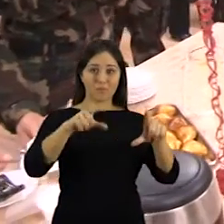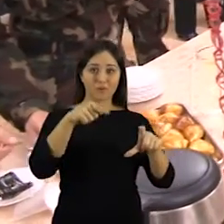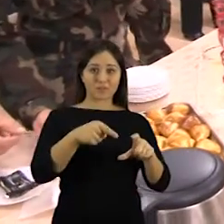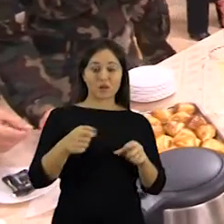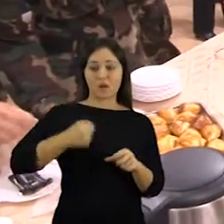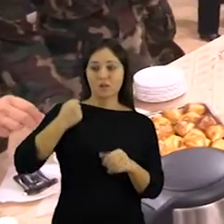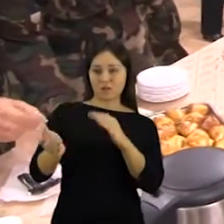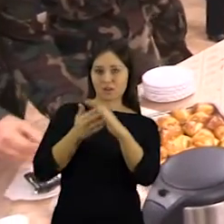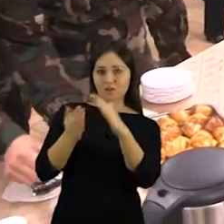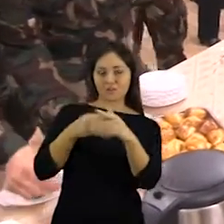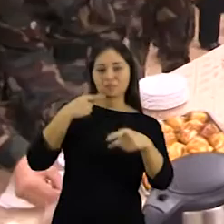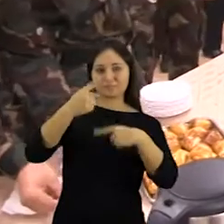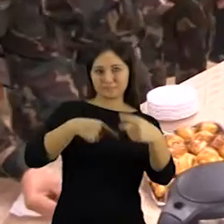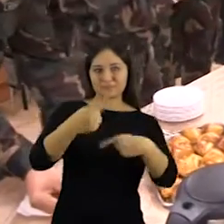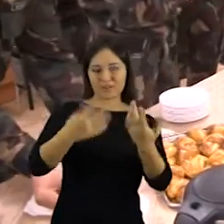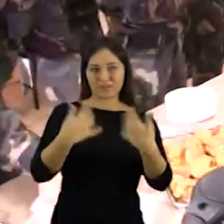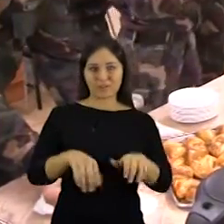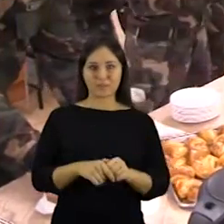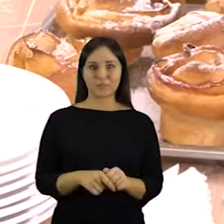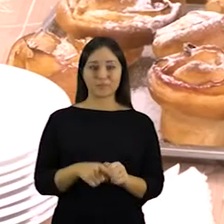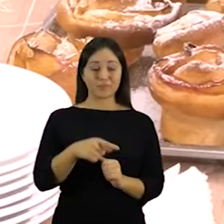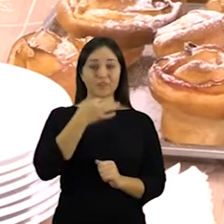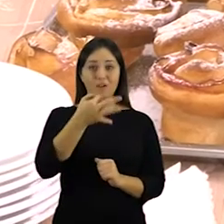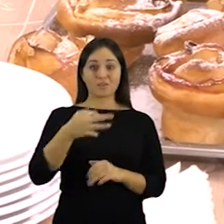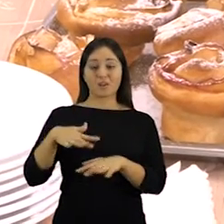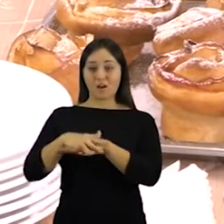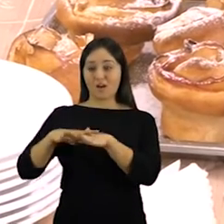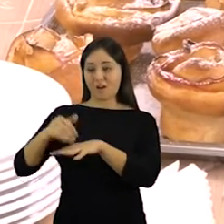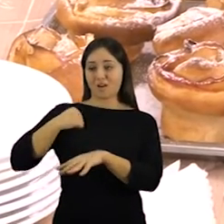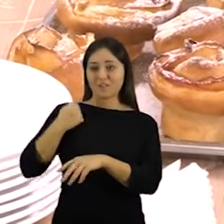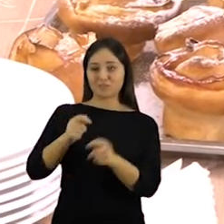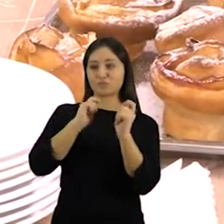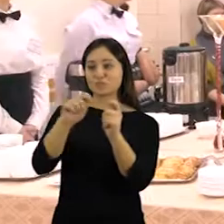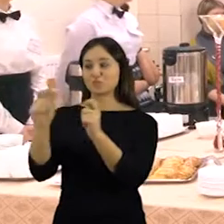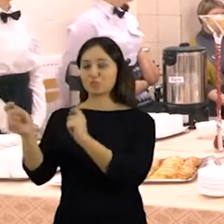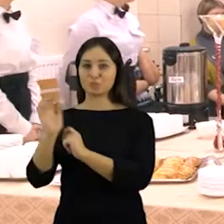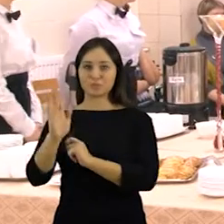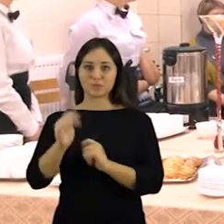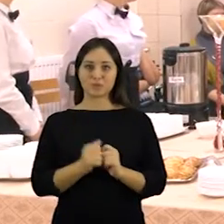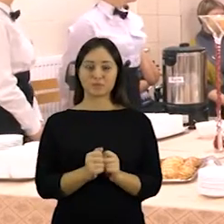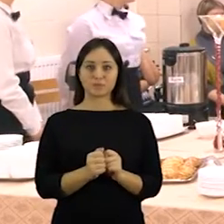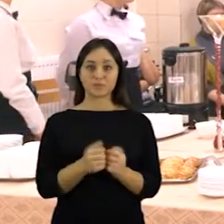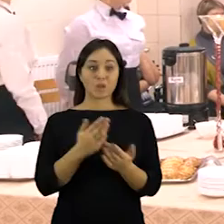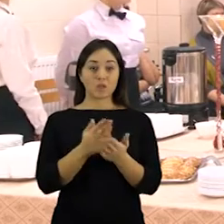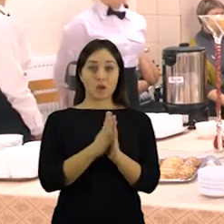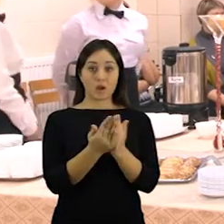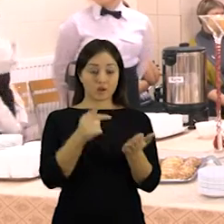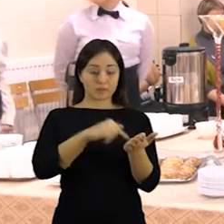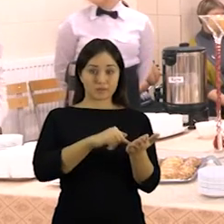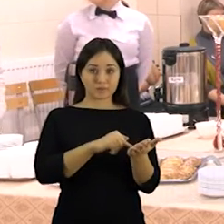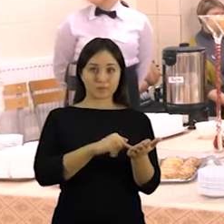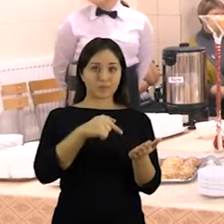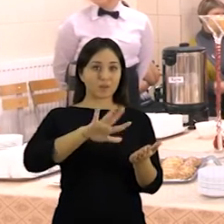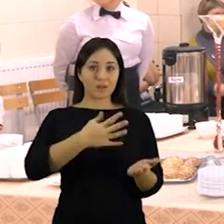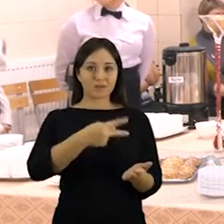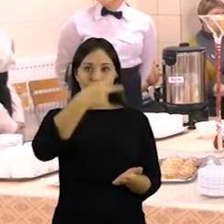podėlio NATO karius kviečintis ne pirmą kartą sako, kad ir Vengrijos kontingenta apdovanos. Ir su Portugalais išleista knygutė,